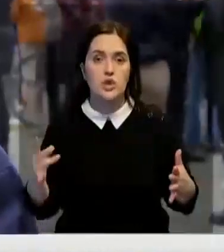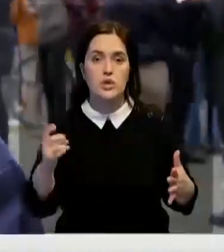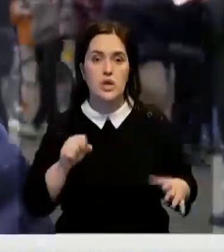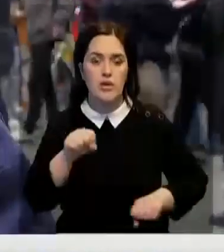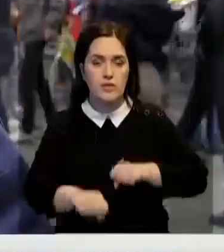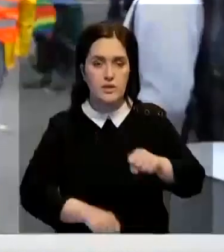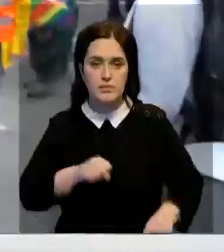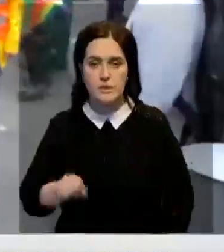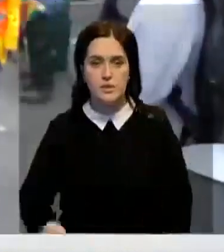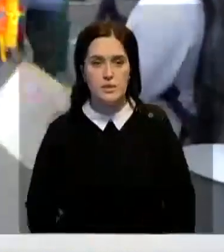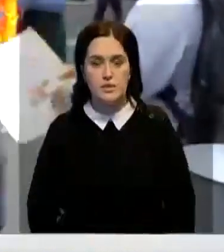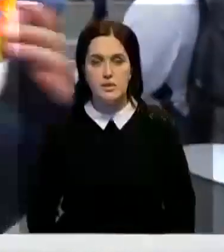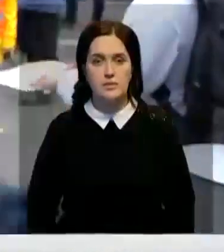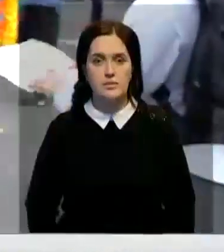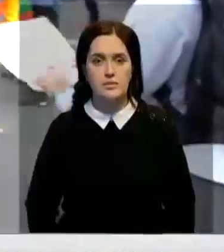велосипедах.